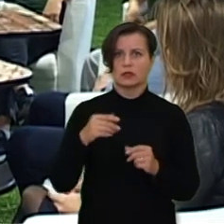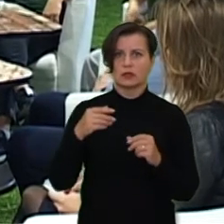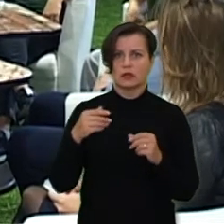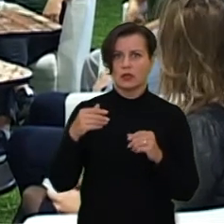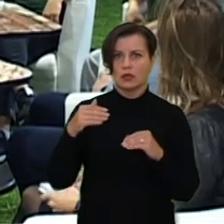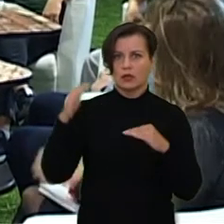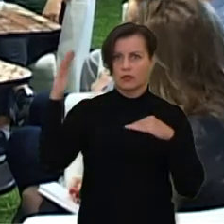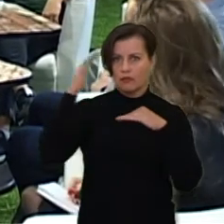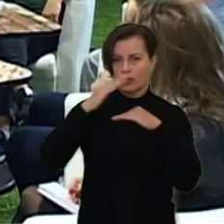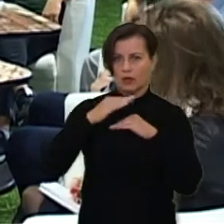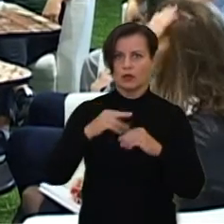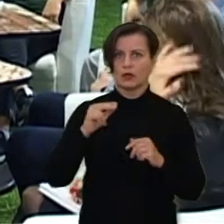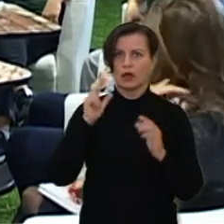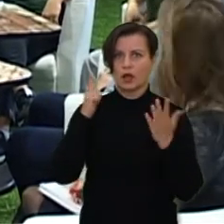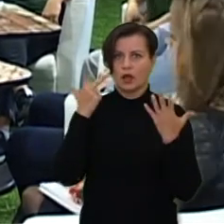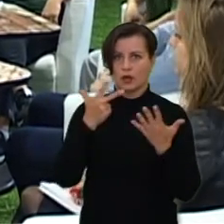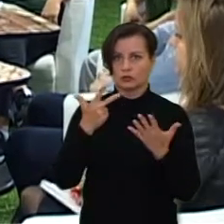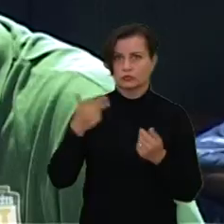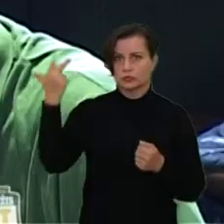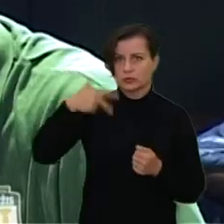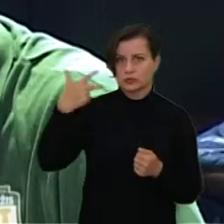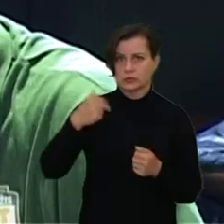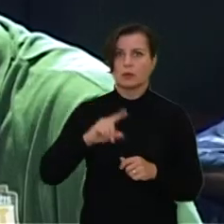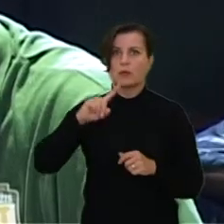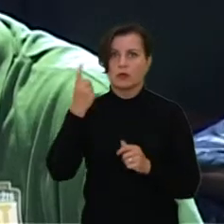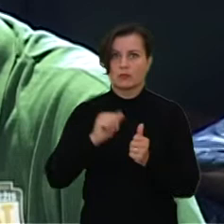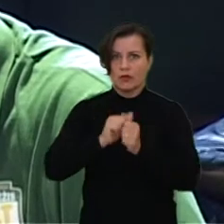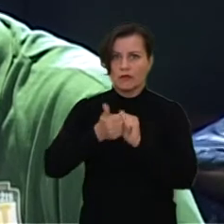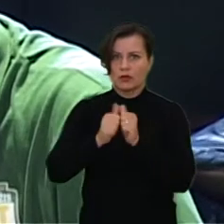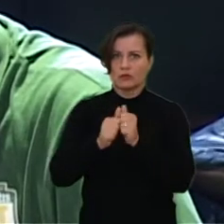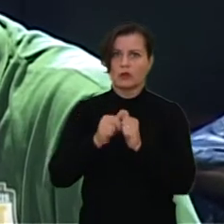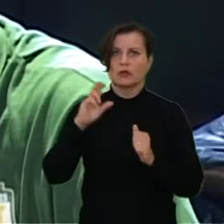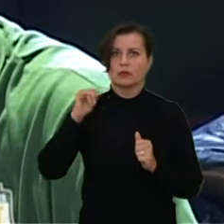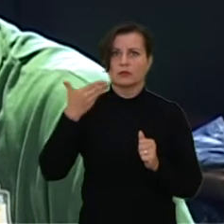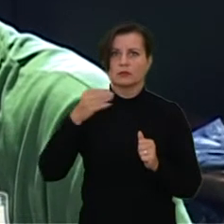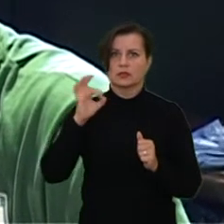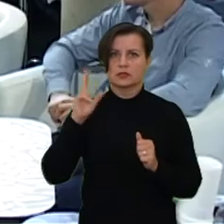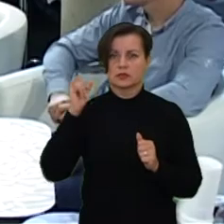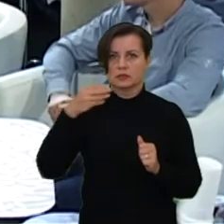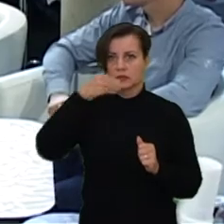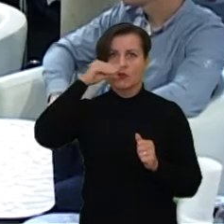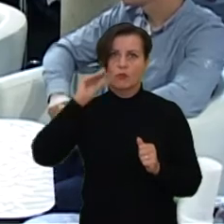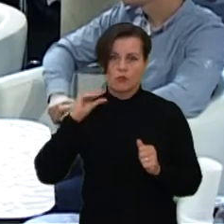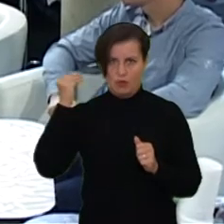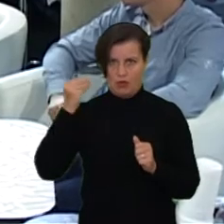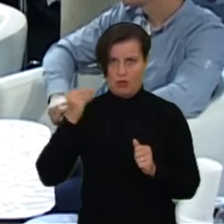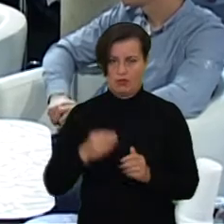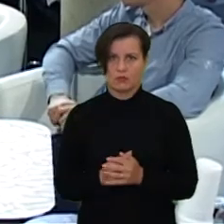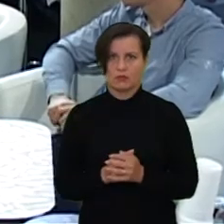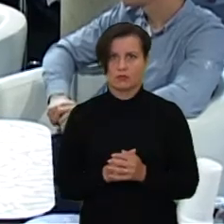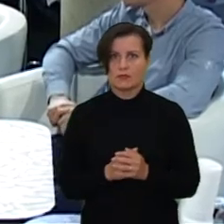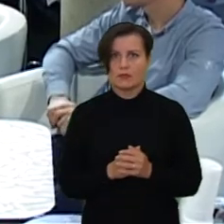valandų, 30 minučių. O pirmasis varžovas – Bulgarijos bronzos medalininkai, rilskis sportist krepšininkai.